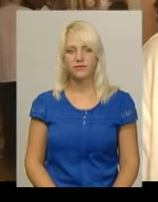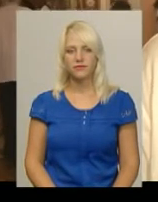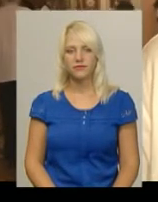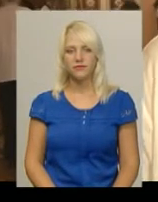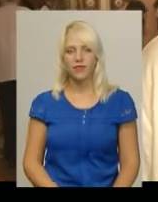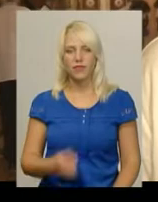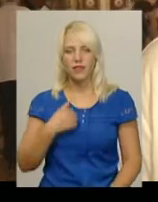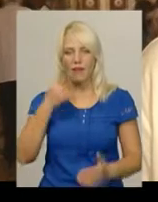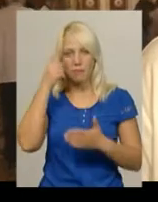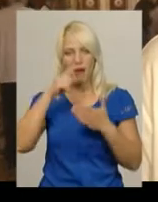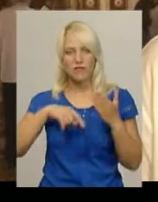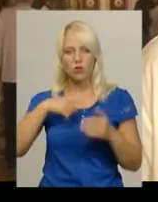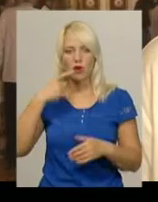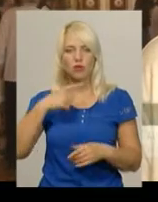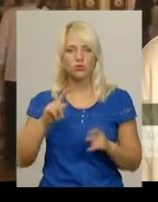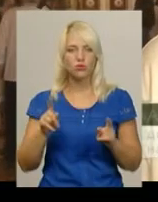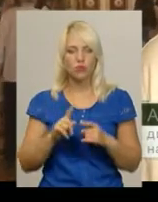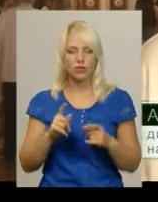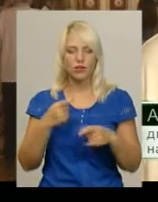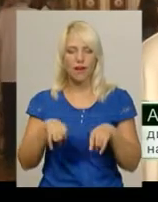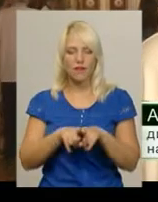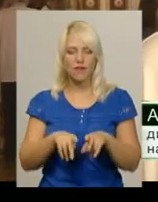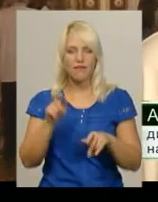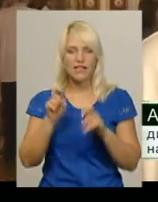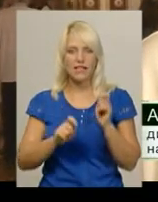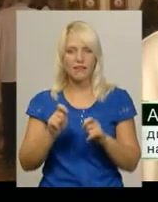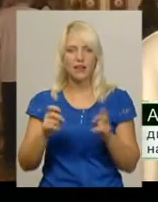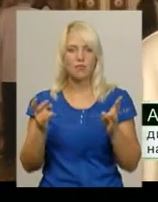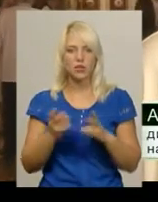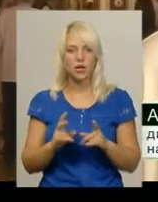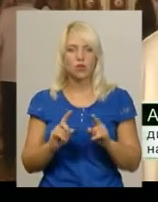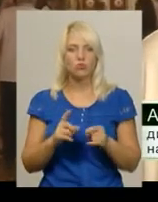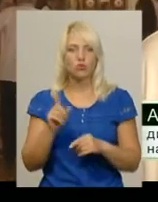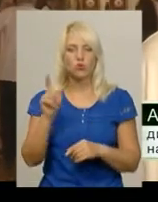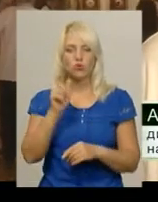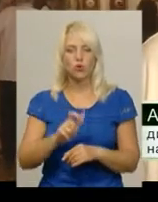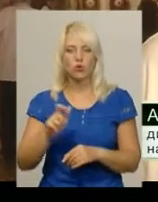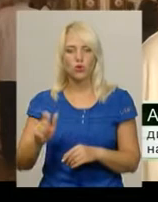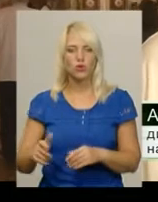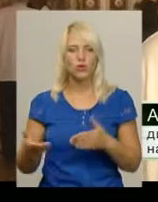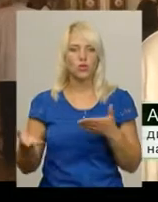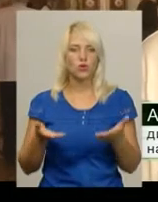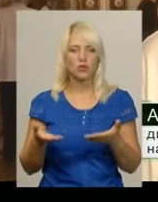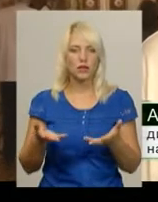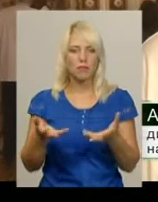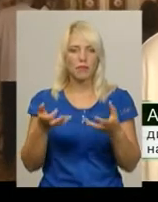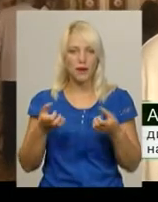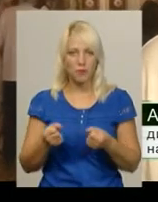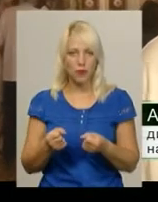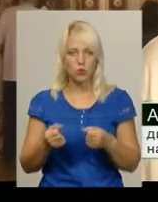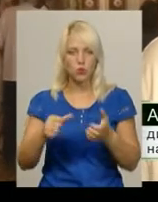впевнено кажу, що такі фестивалі потрібні, тому що люди, які приймають